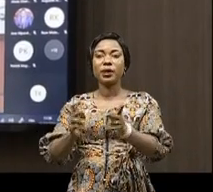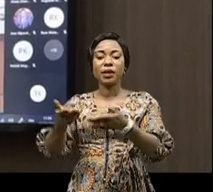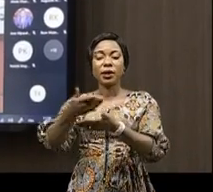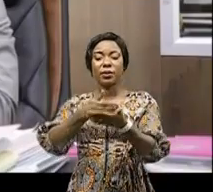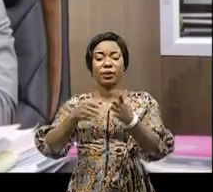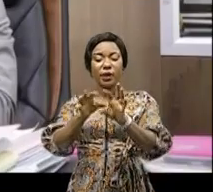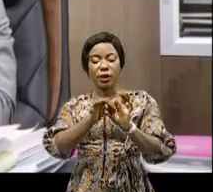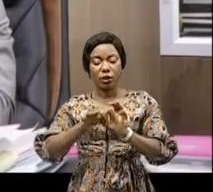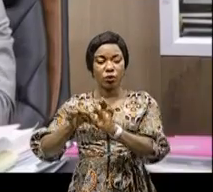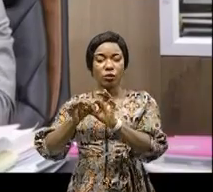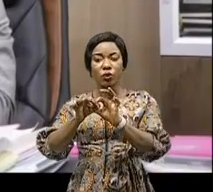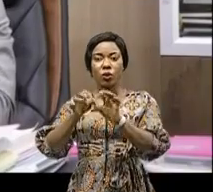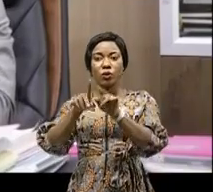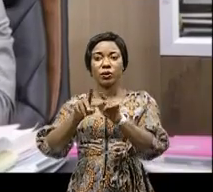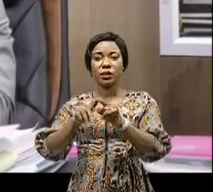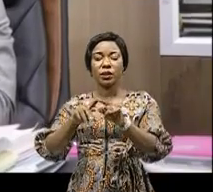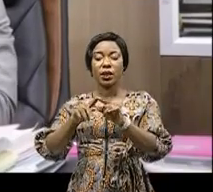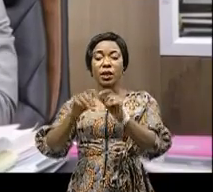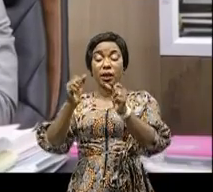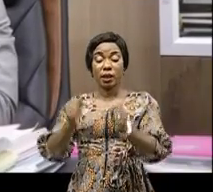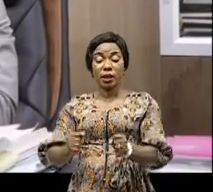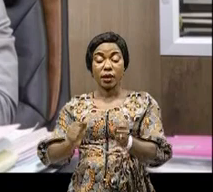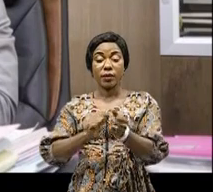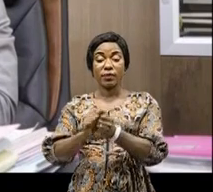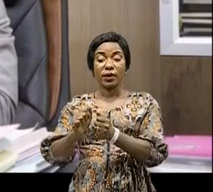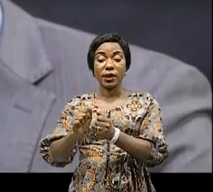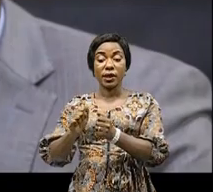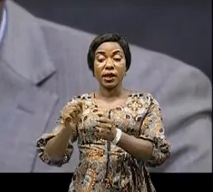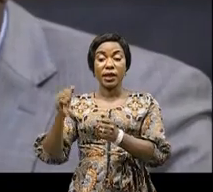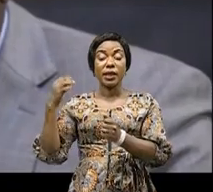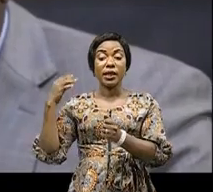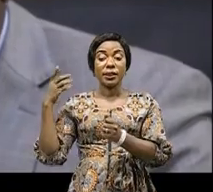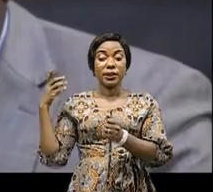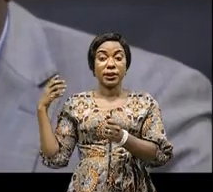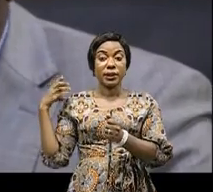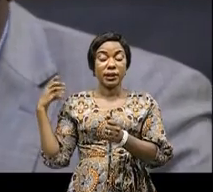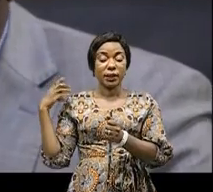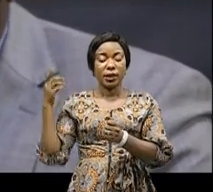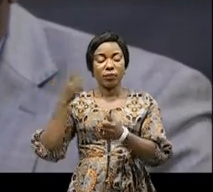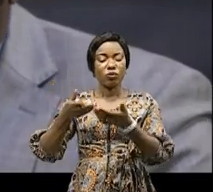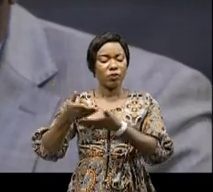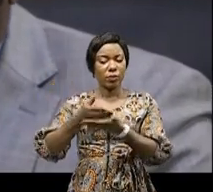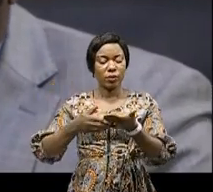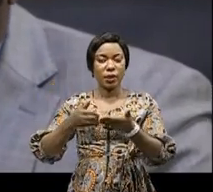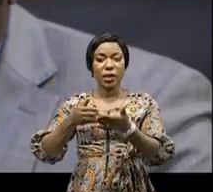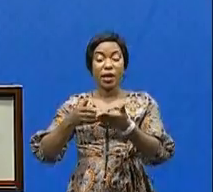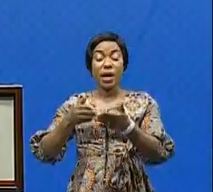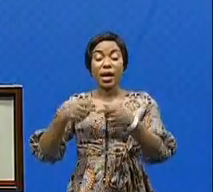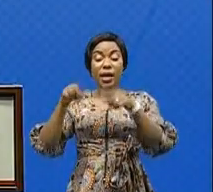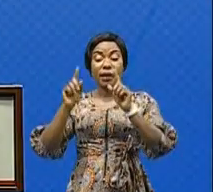négociations, interrompues autrefois avec le banc syndical pour obtenir une année scolaire totalement apaisée.